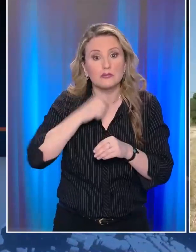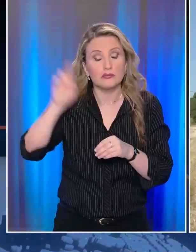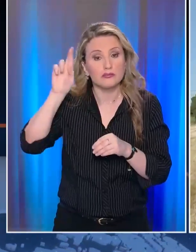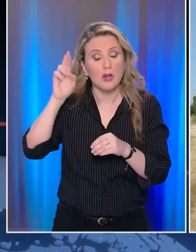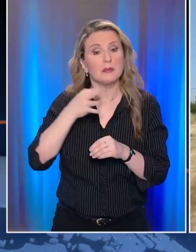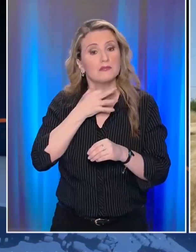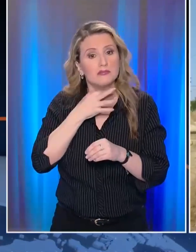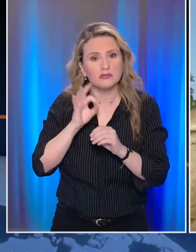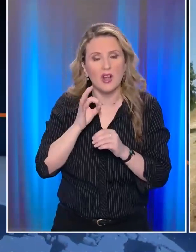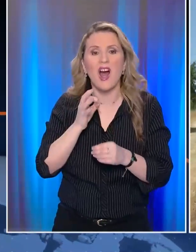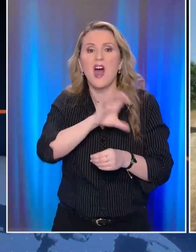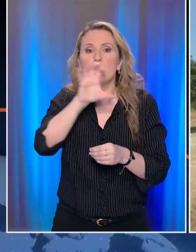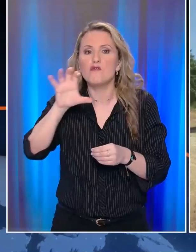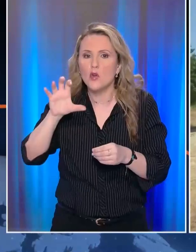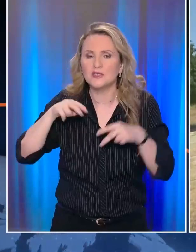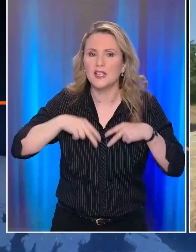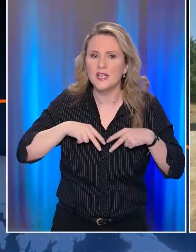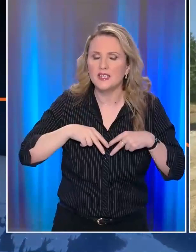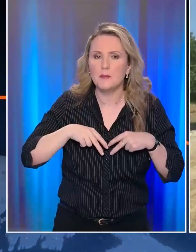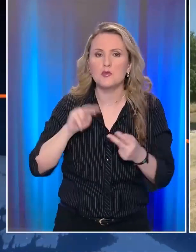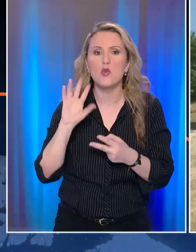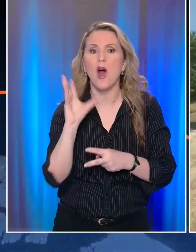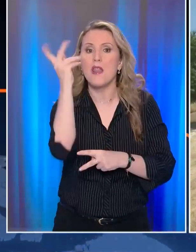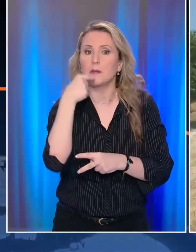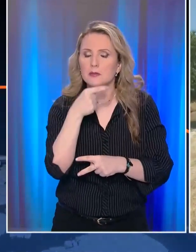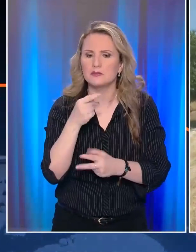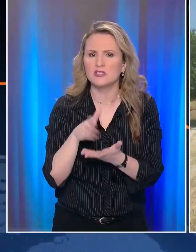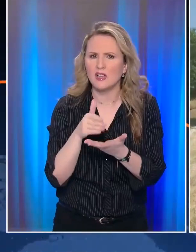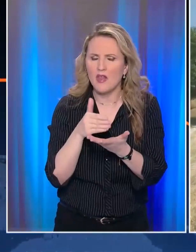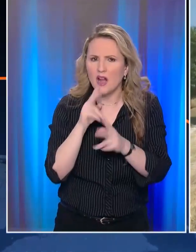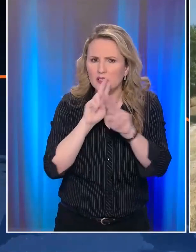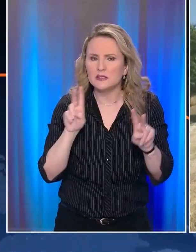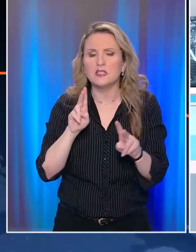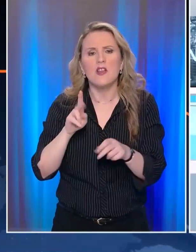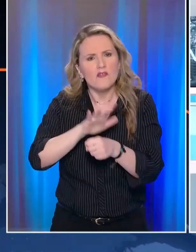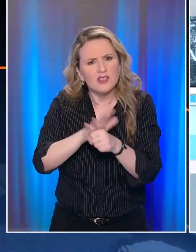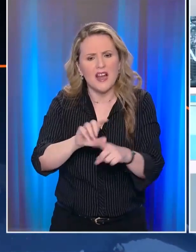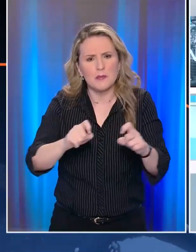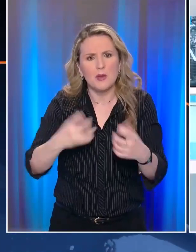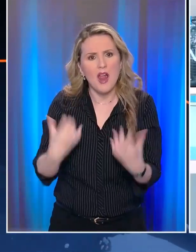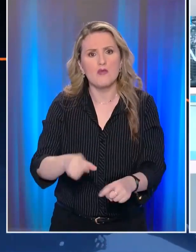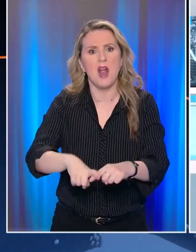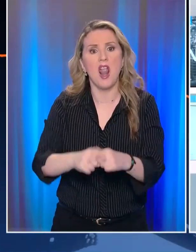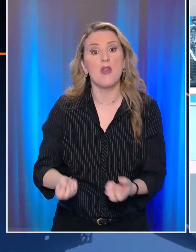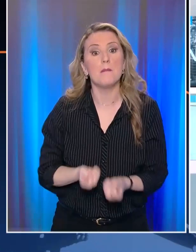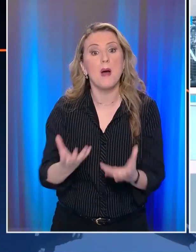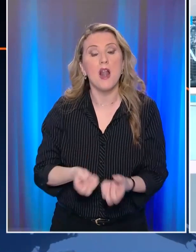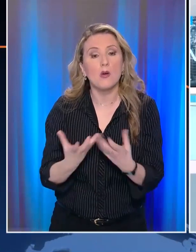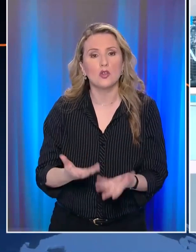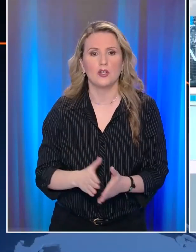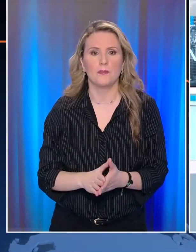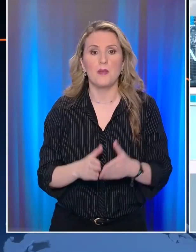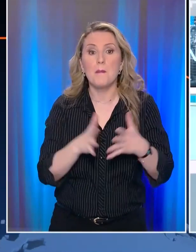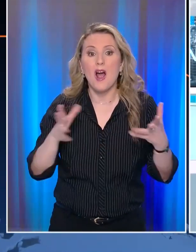χώρας μας, φορείς της αγοράς και στελέχοι του Υπουργείου Ανάπτυξης Ξεκαθαρίζουν ότι δεν εντύχεται θέμα επάρκειας Το μεγάλο πρόβλημα που υπάρχει στις περιπτώσεις